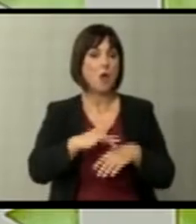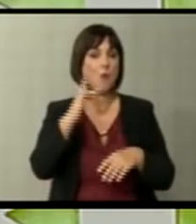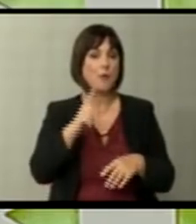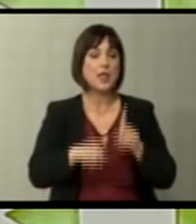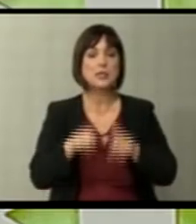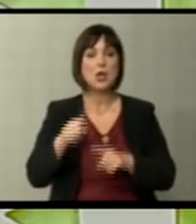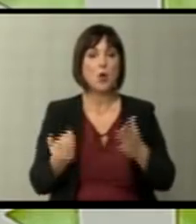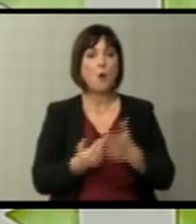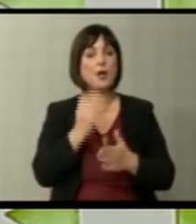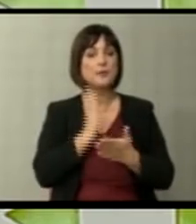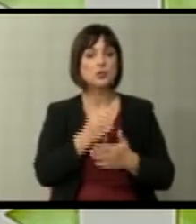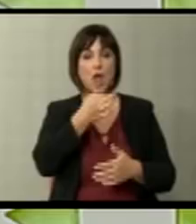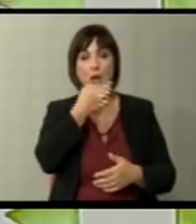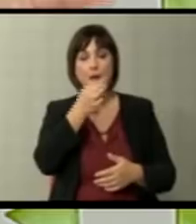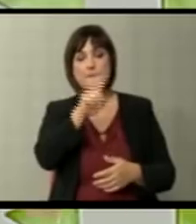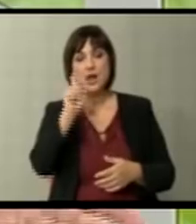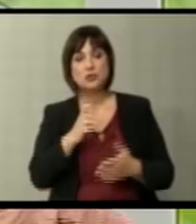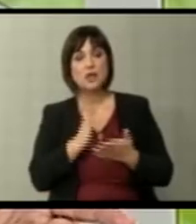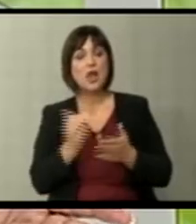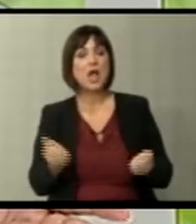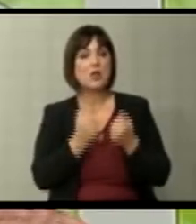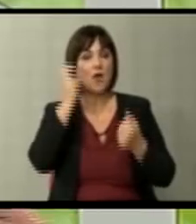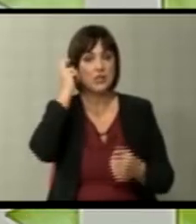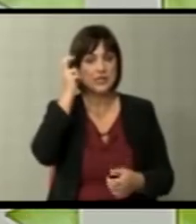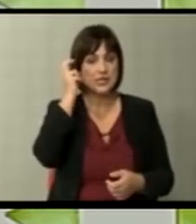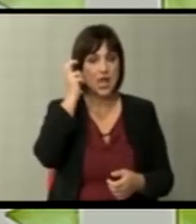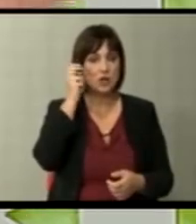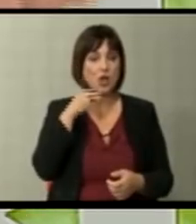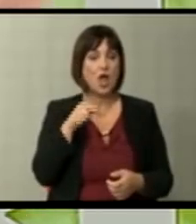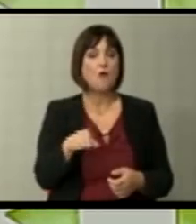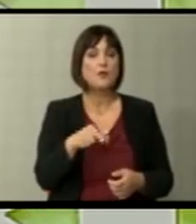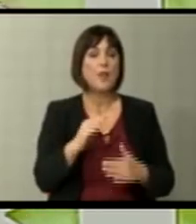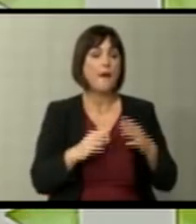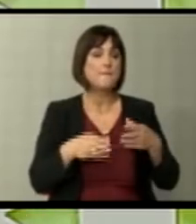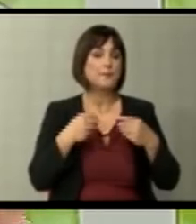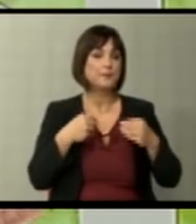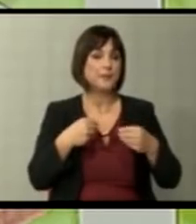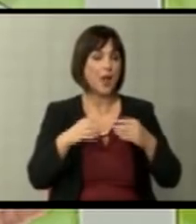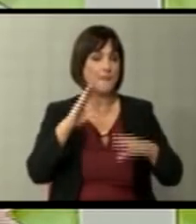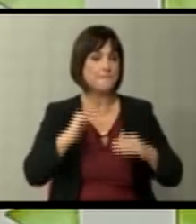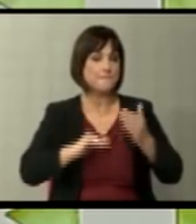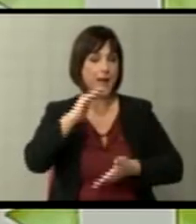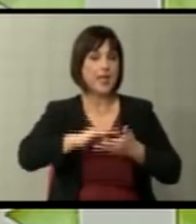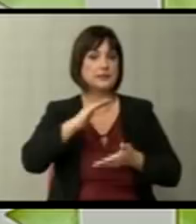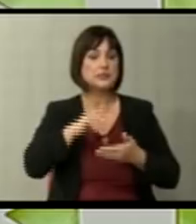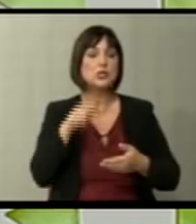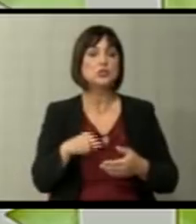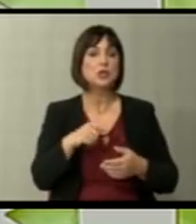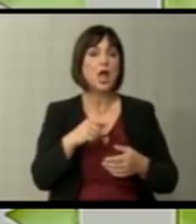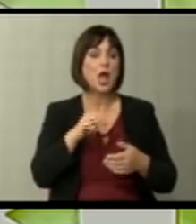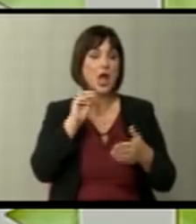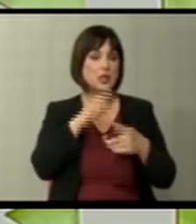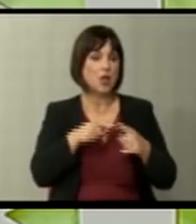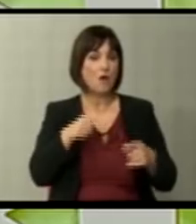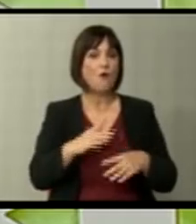Некојко пати беше прашање дали ќе биде активирана во случајот на Црнагора, така наречена балансирачка клаузула или така натаму, така да ние во